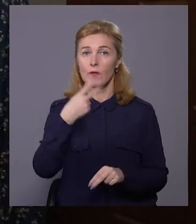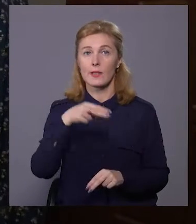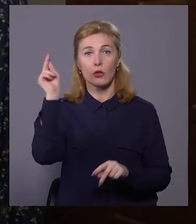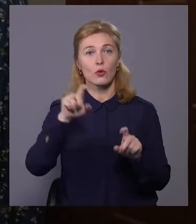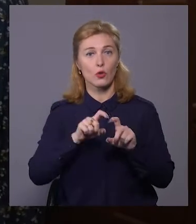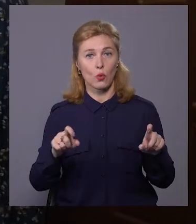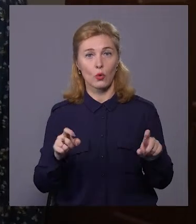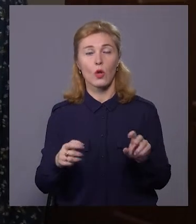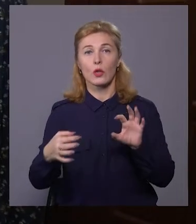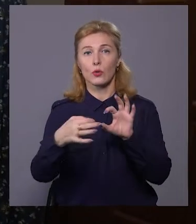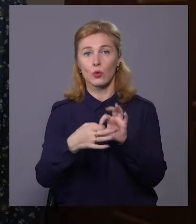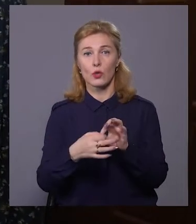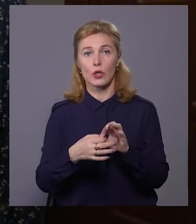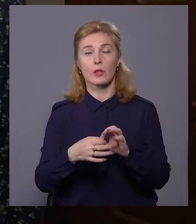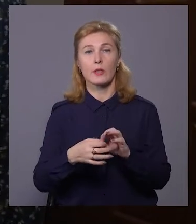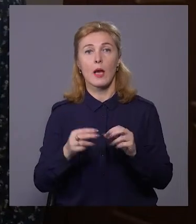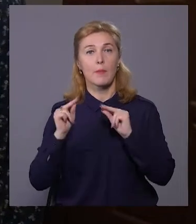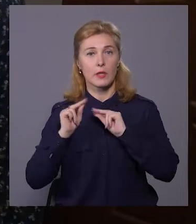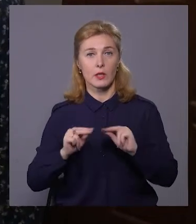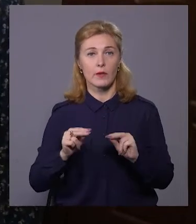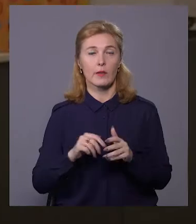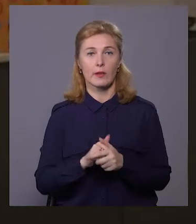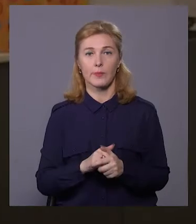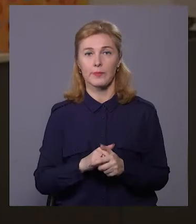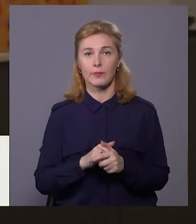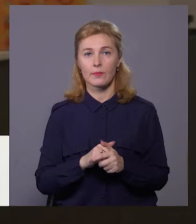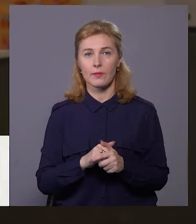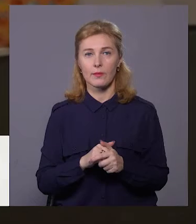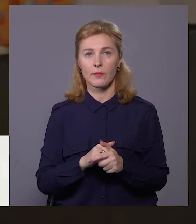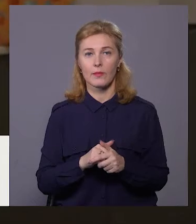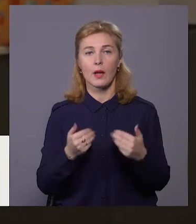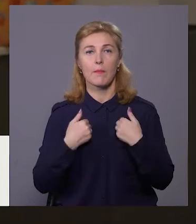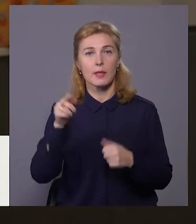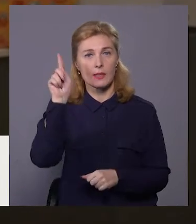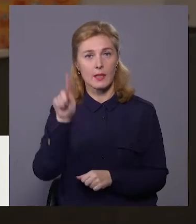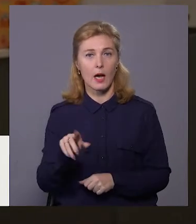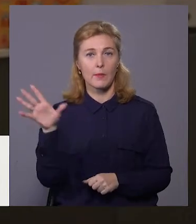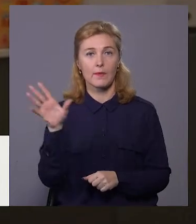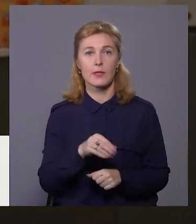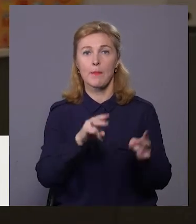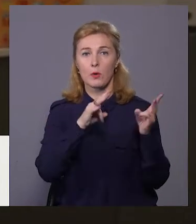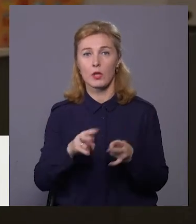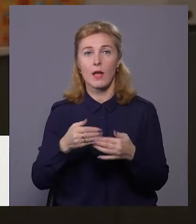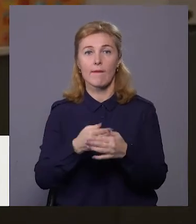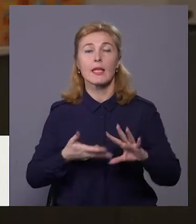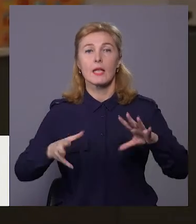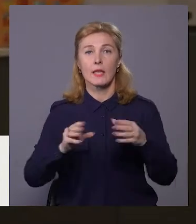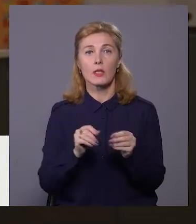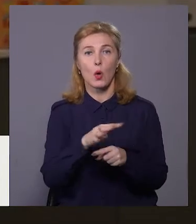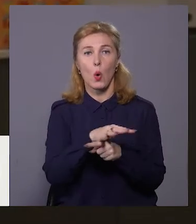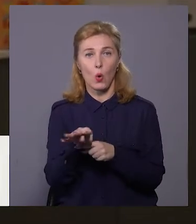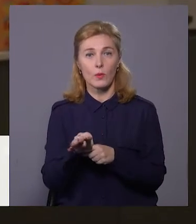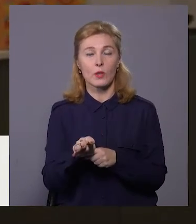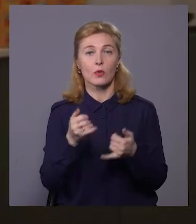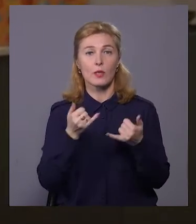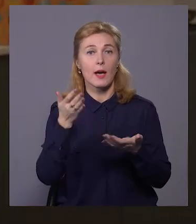збору долучилися і працівники спортивно-культурного центру «Плоскирів». Ми знаємо, що вони всі постраждали наслідок обстрілів, тобто зараз є нагальна